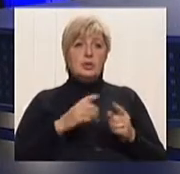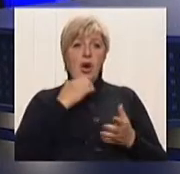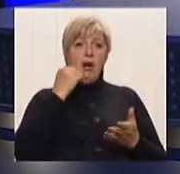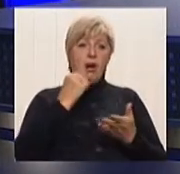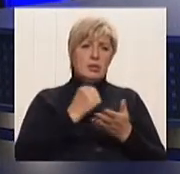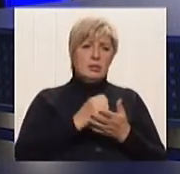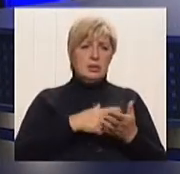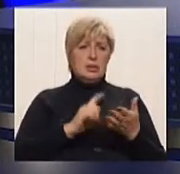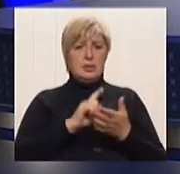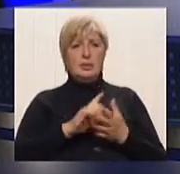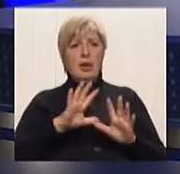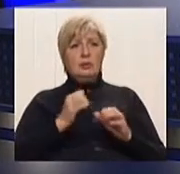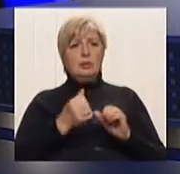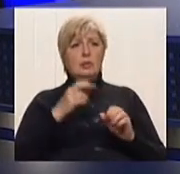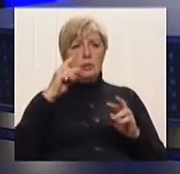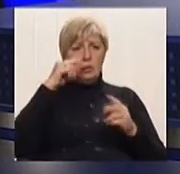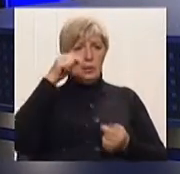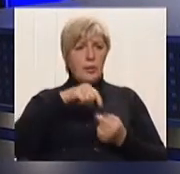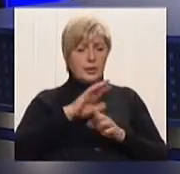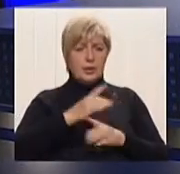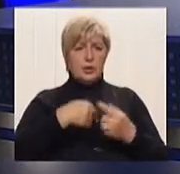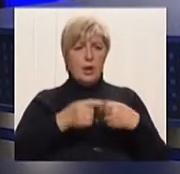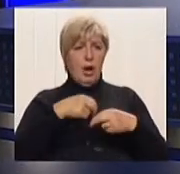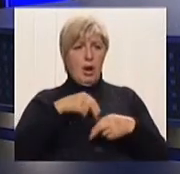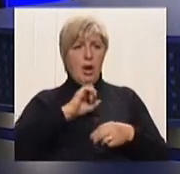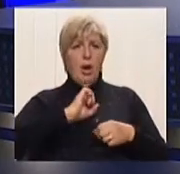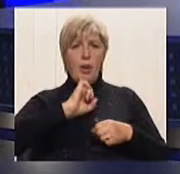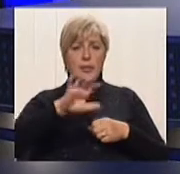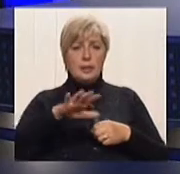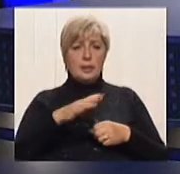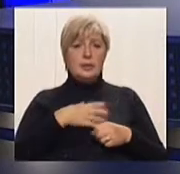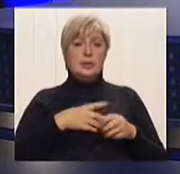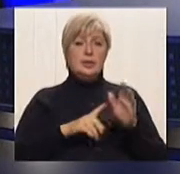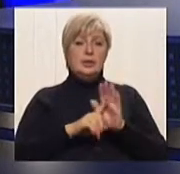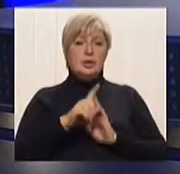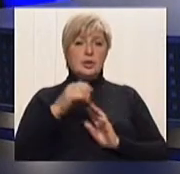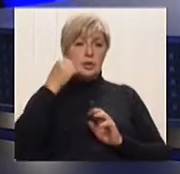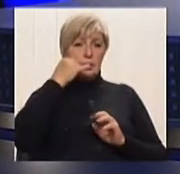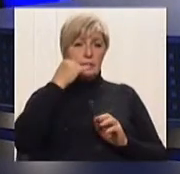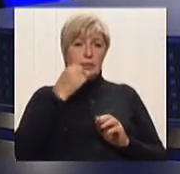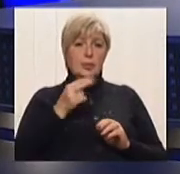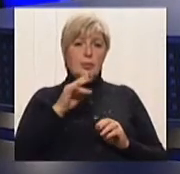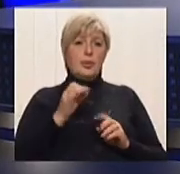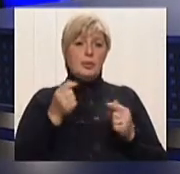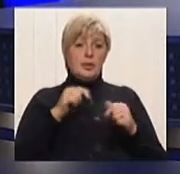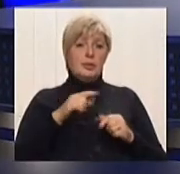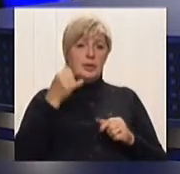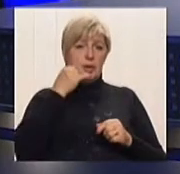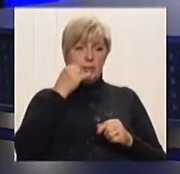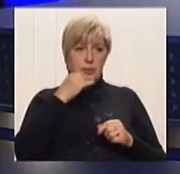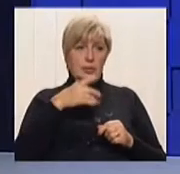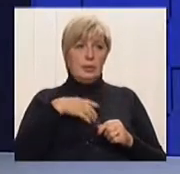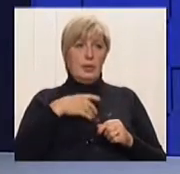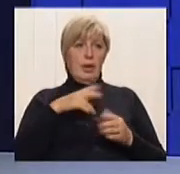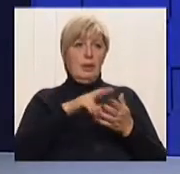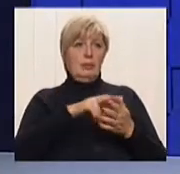Обмен, возврат, якщо не подошел. Тут є проблема. Почему? Потому что начинают звонить на те телефоны, по которым они отключены. То есть